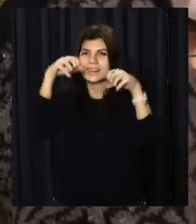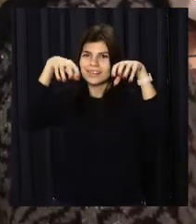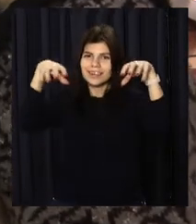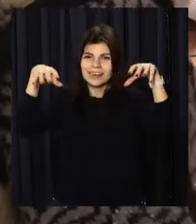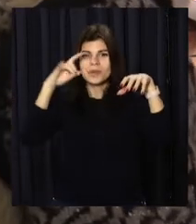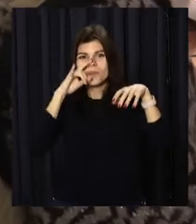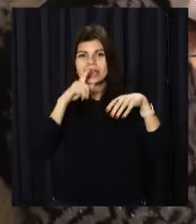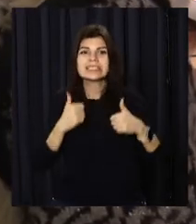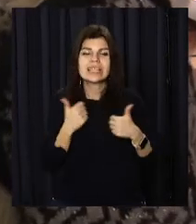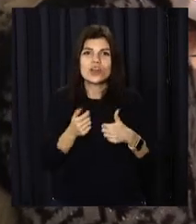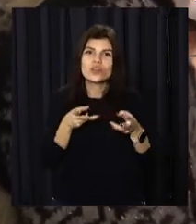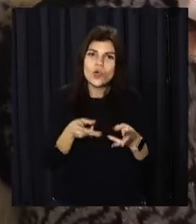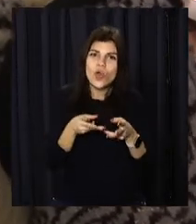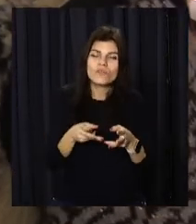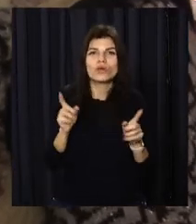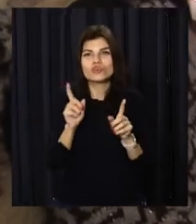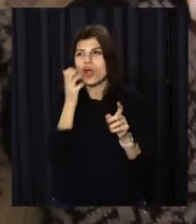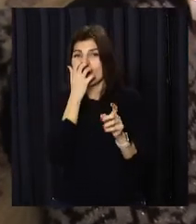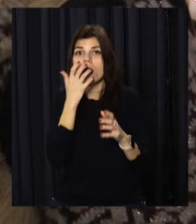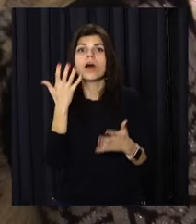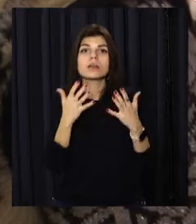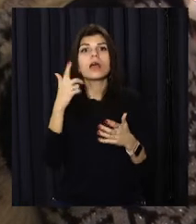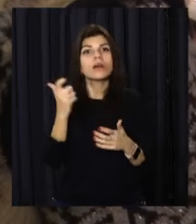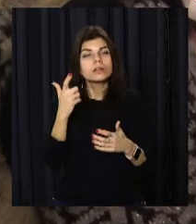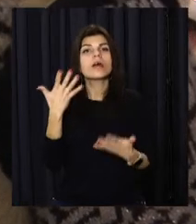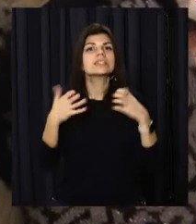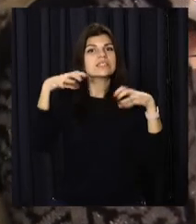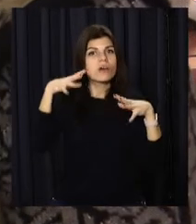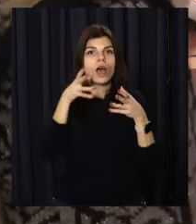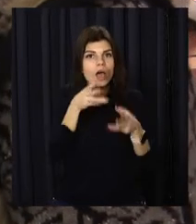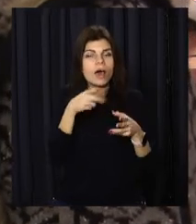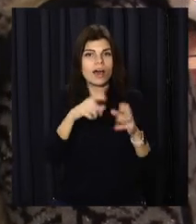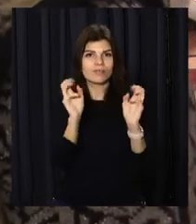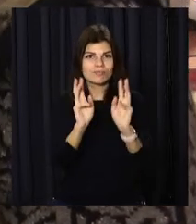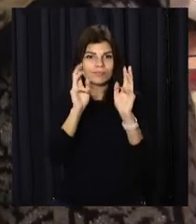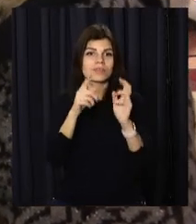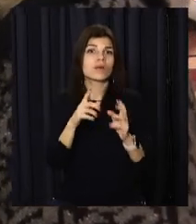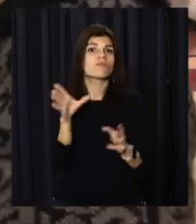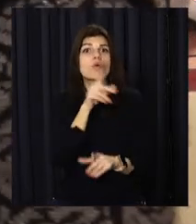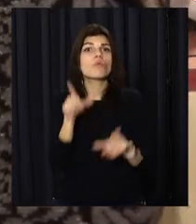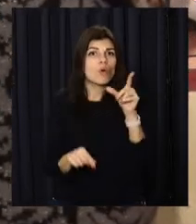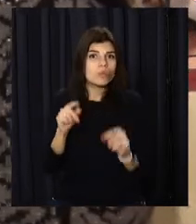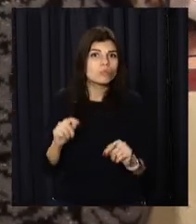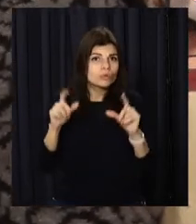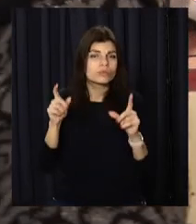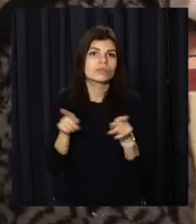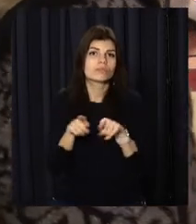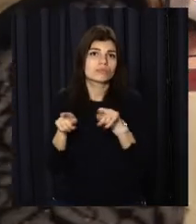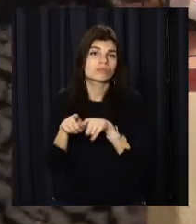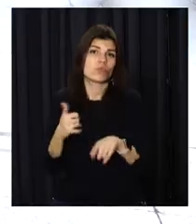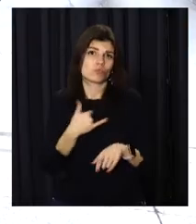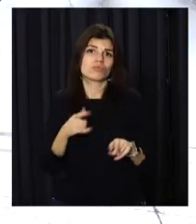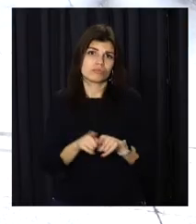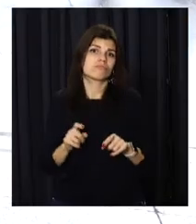то вони стараються дровами, тим всім. А якщо газ, якщо світ, все подорожає, і молочні продукти подорожали, відповідно, і у нас